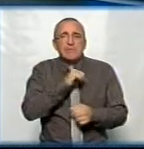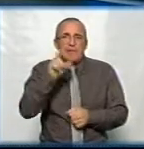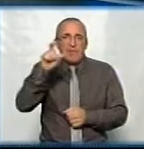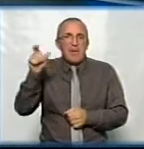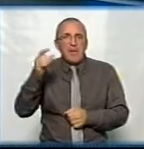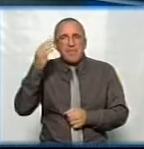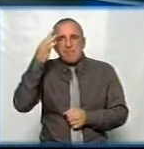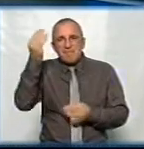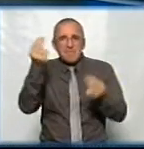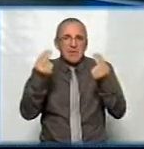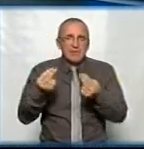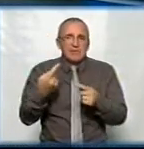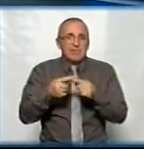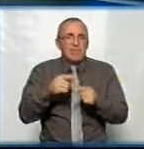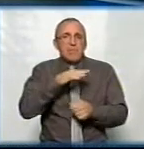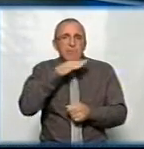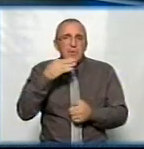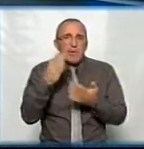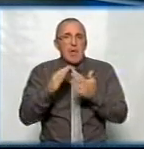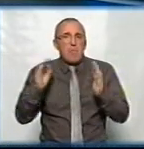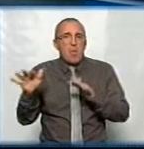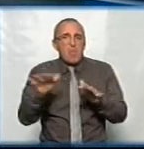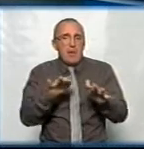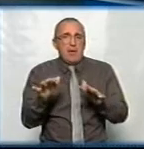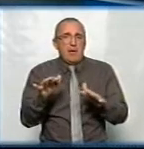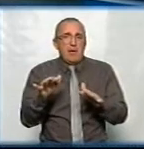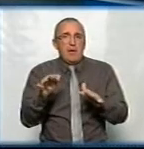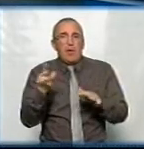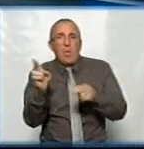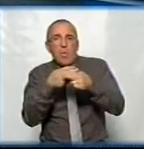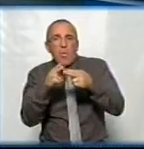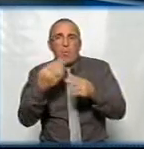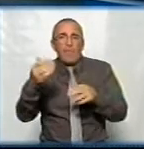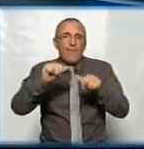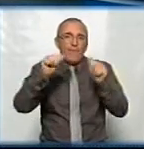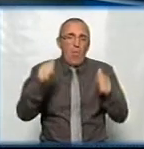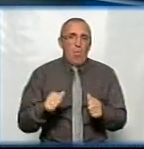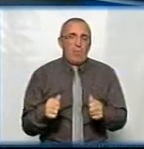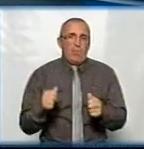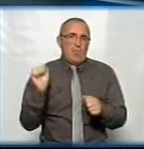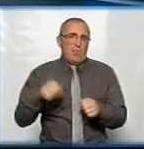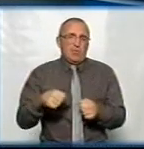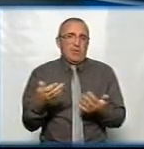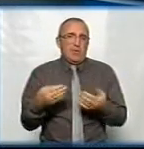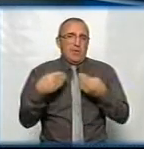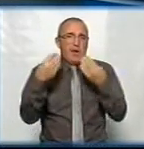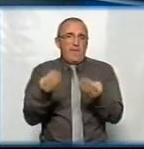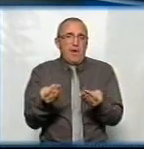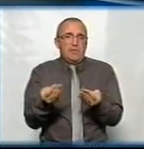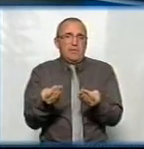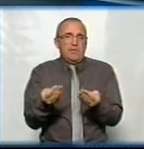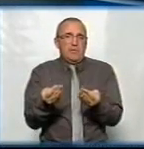митців, тому що є дуже багато моментів і самі корективи, їх теж в формі такій можна надавати,